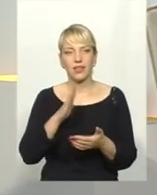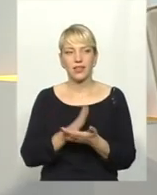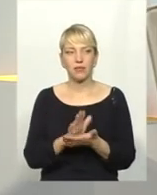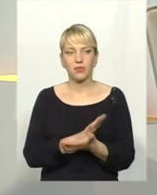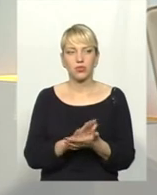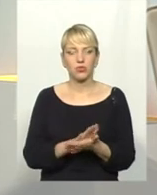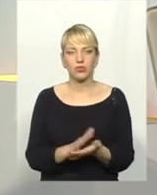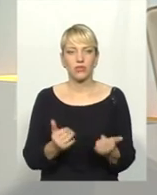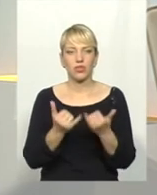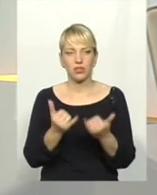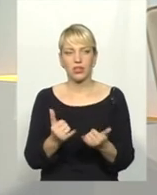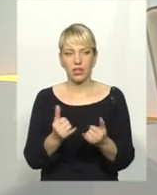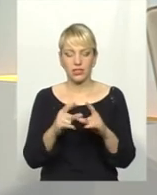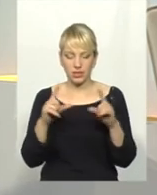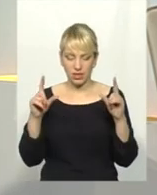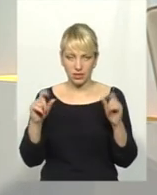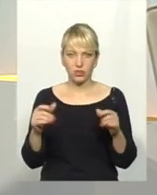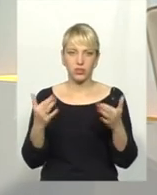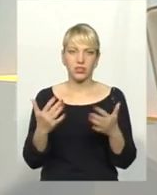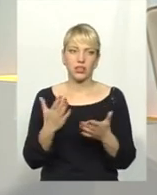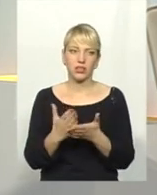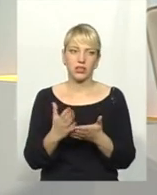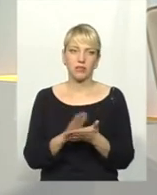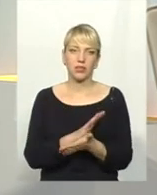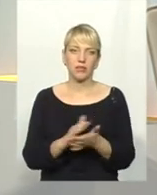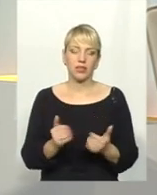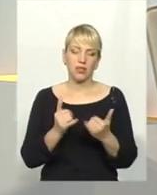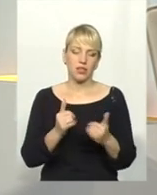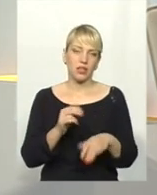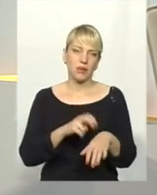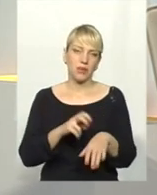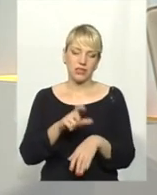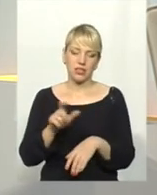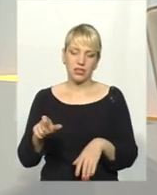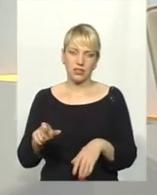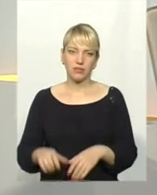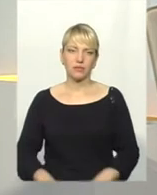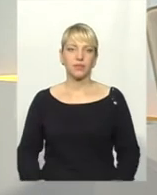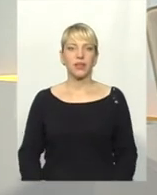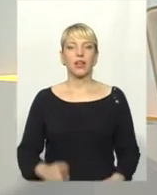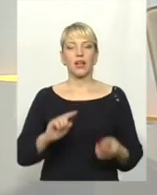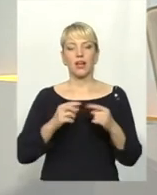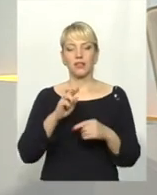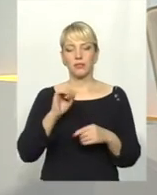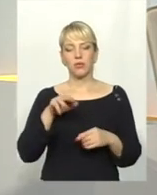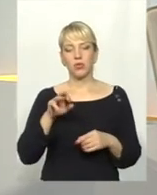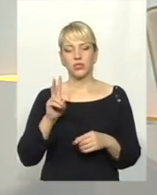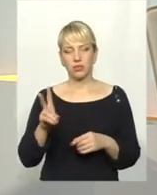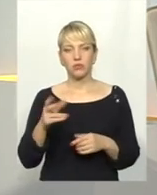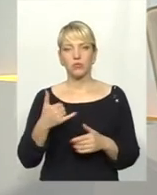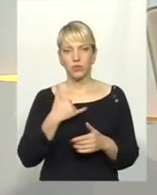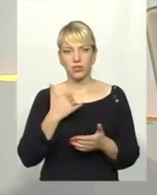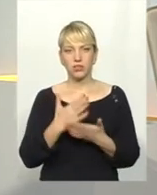для закладу, а наскільки воно є безплатним для пацієнта? Я ж кажу, антибіотиками ми забезпечуємо.